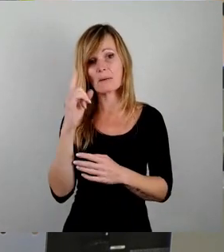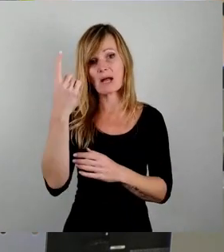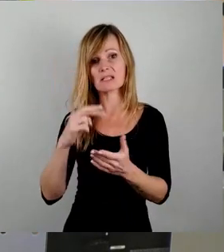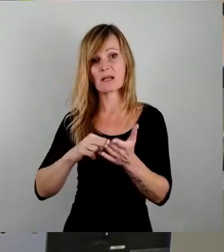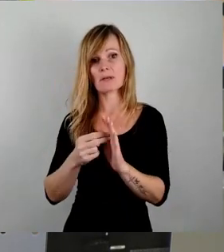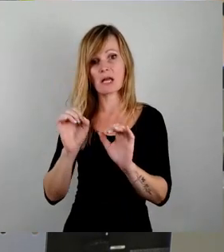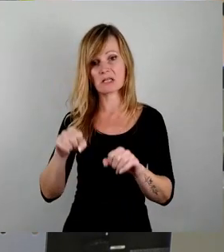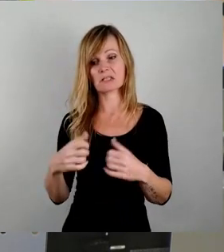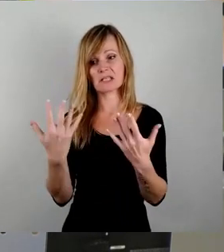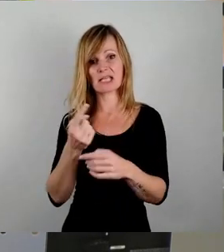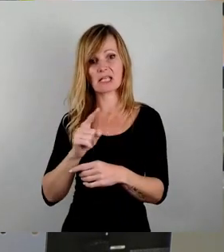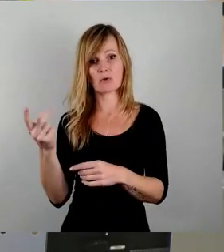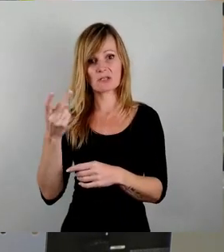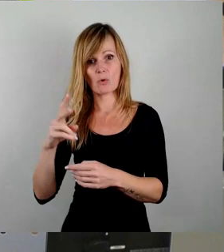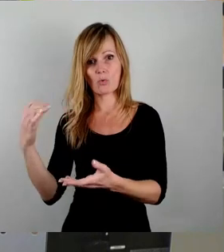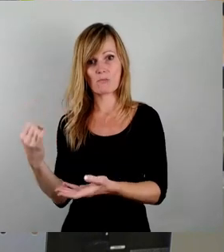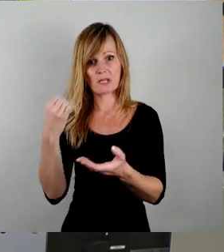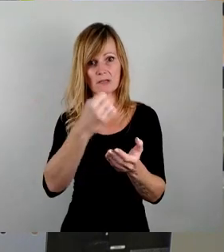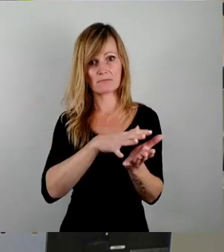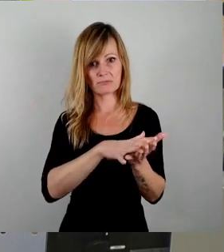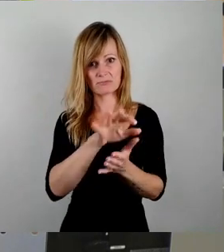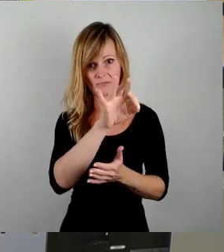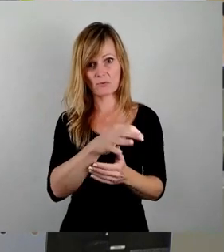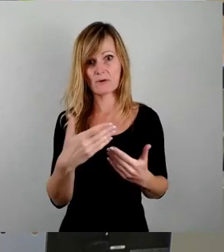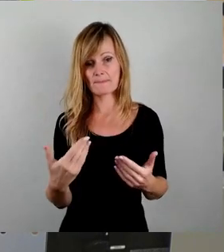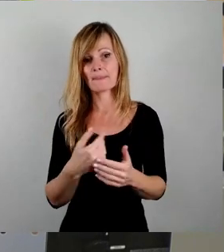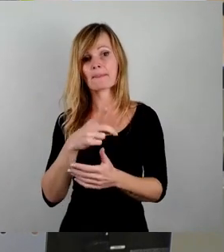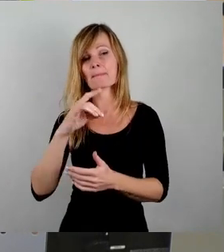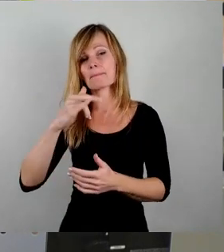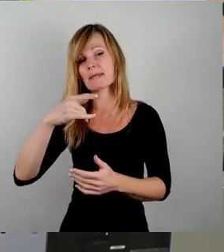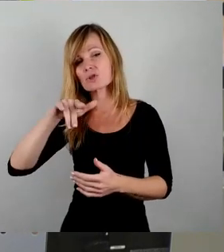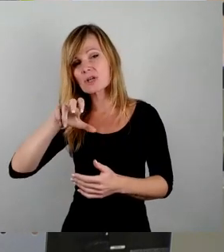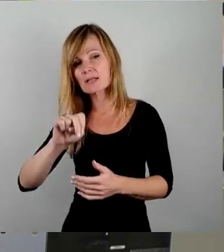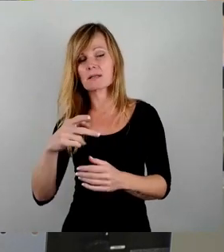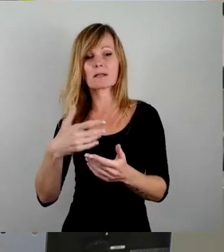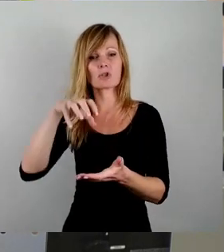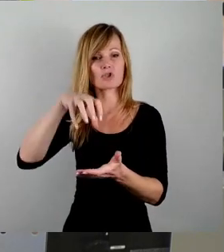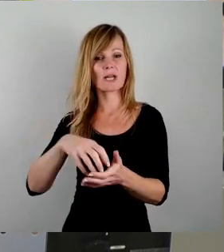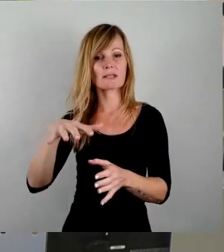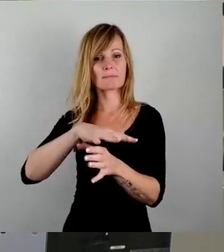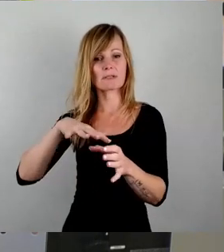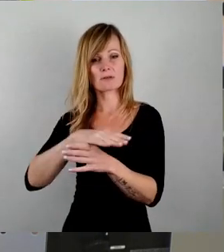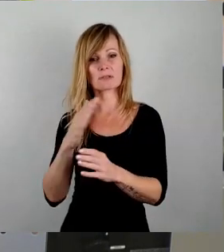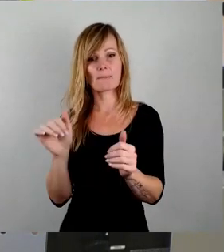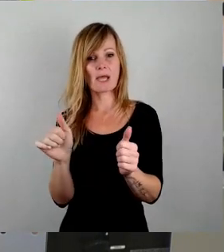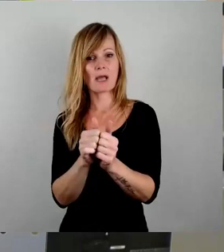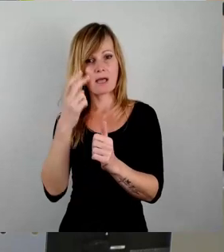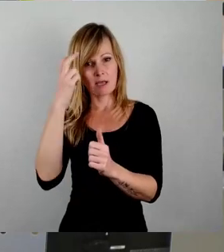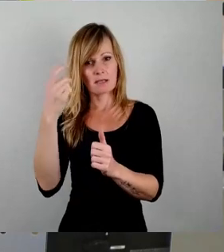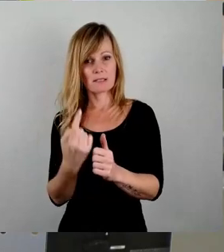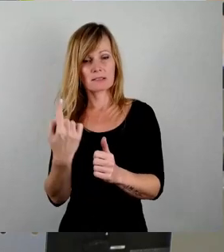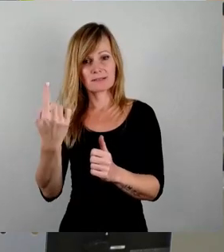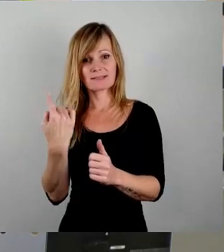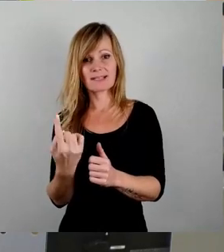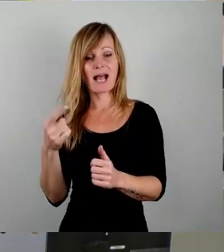kosten würde, mit zu erübrigen. In Pieschen hat sich der Stadtbezirksbeirat selbst geholfen, indem er aus seinem eigenen